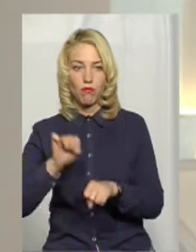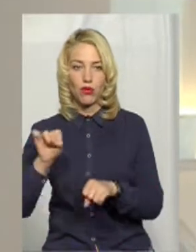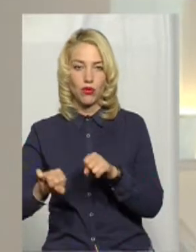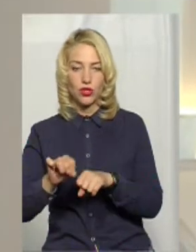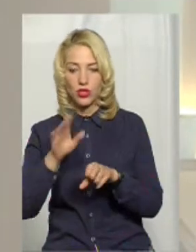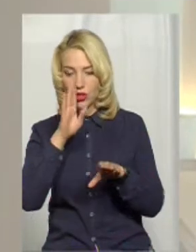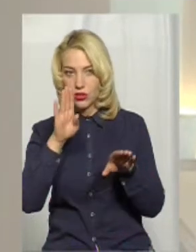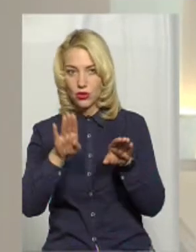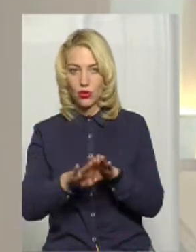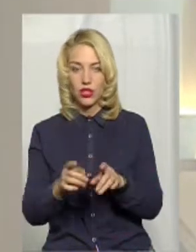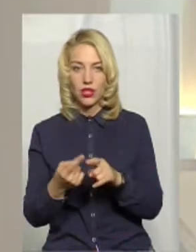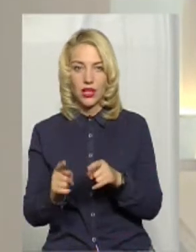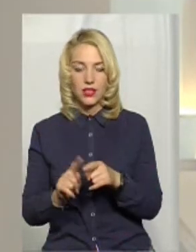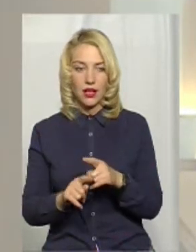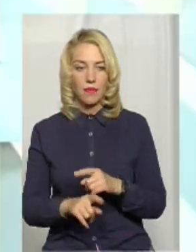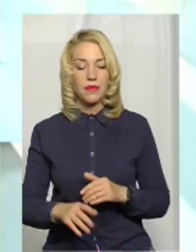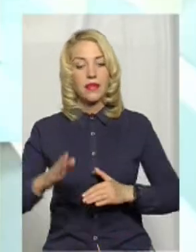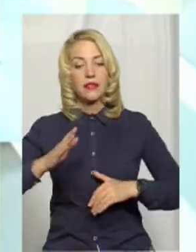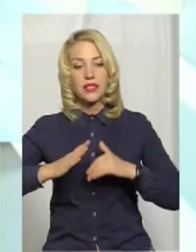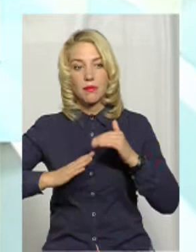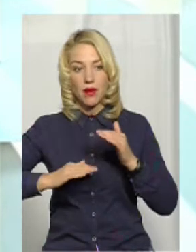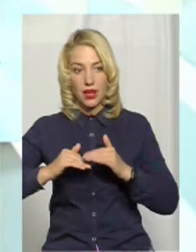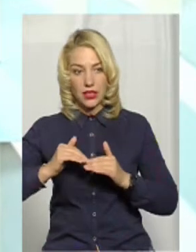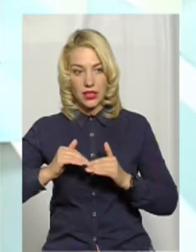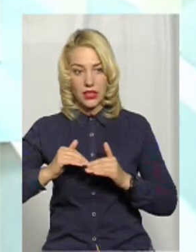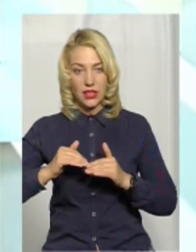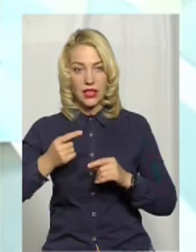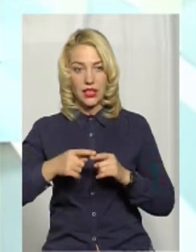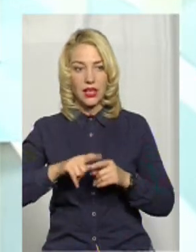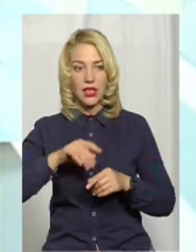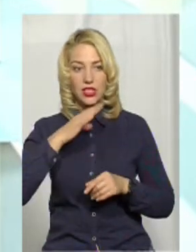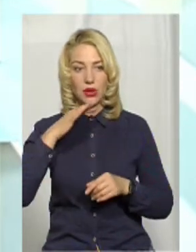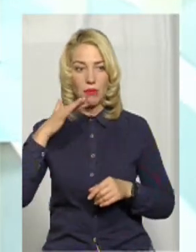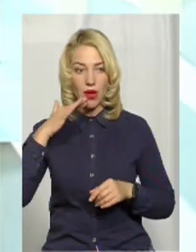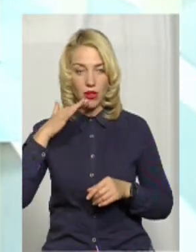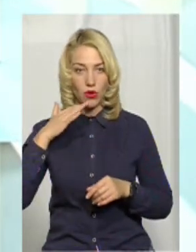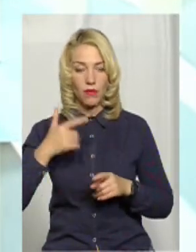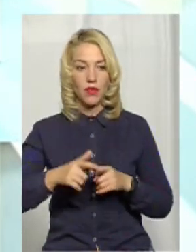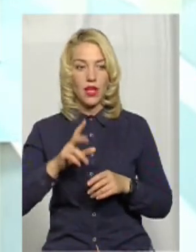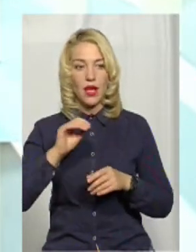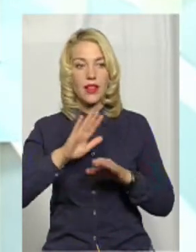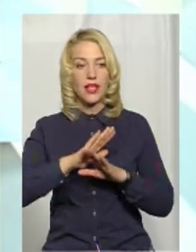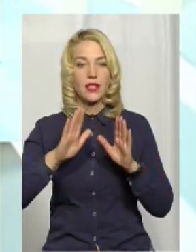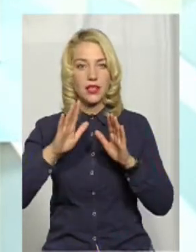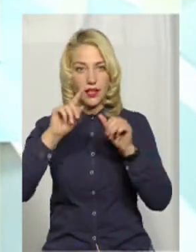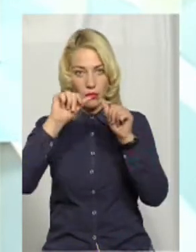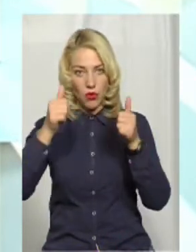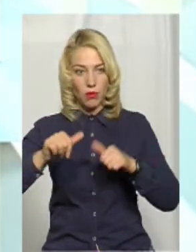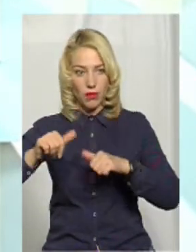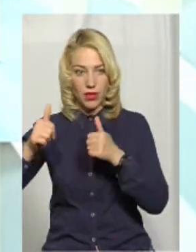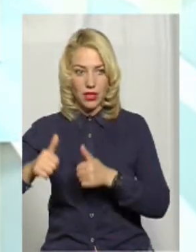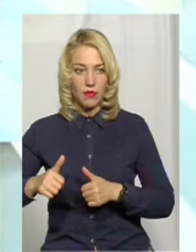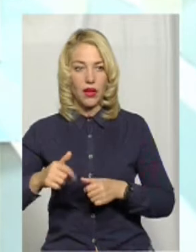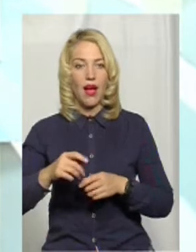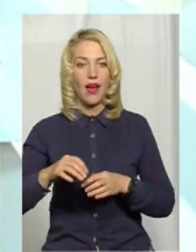схожі на це? З практики їх чимало. Не тільки по пам'ятках архітектури, а й по пам